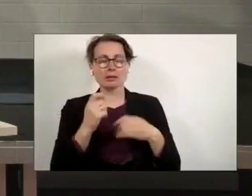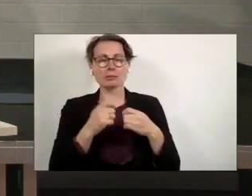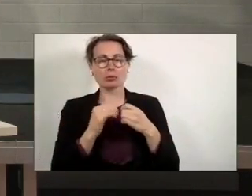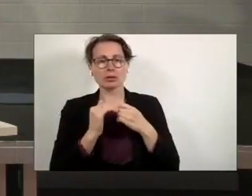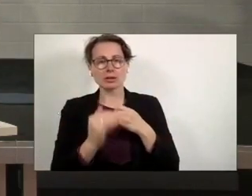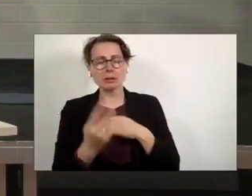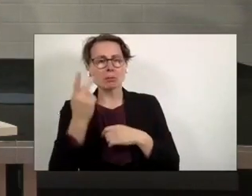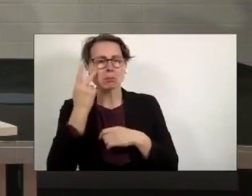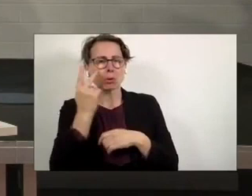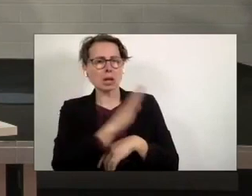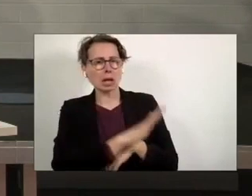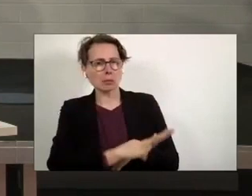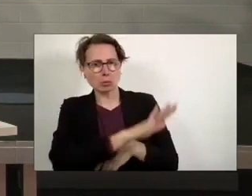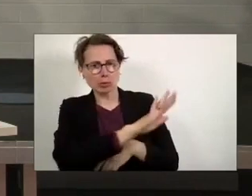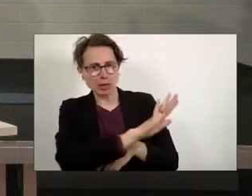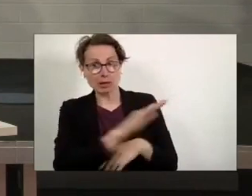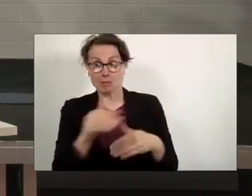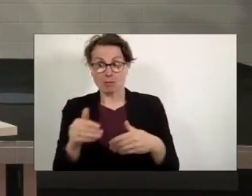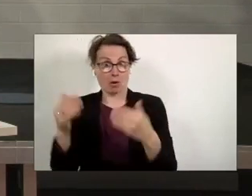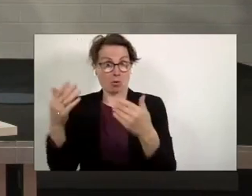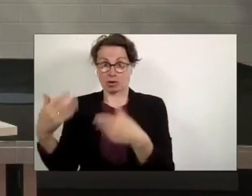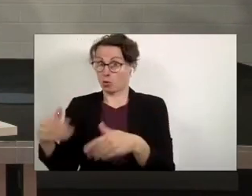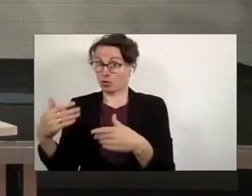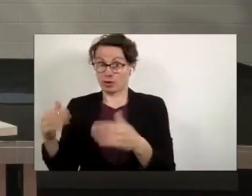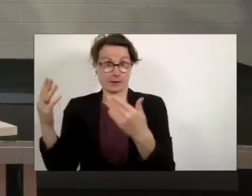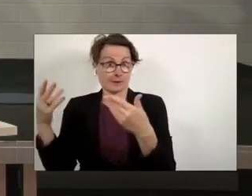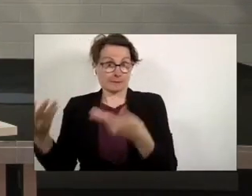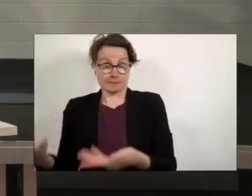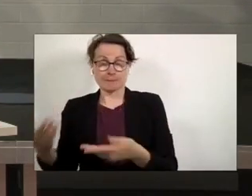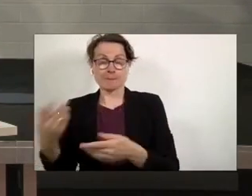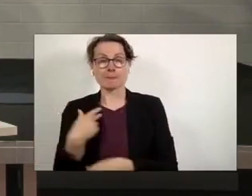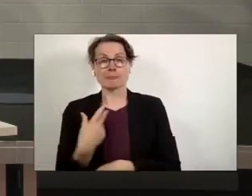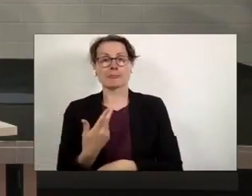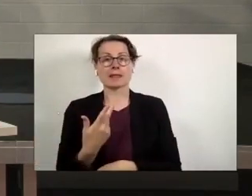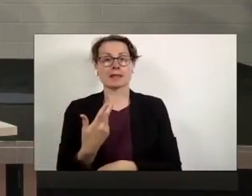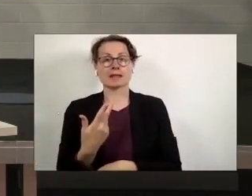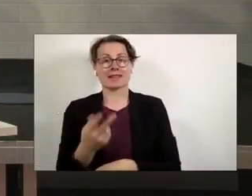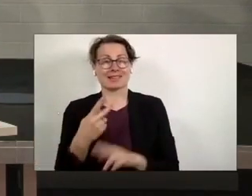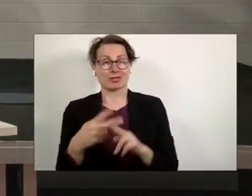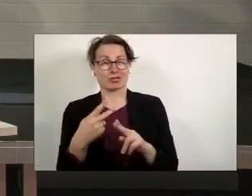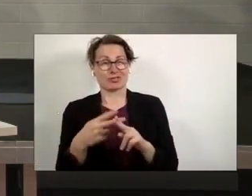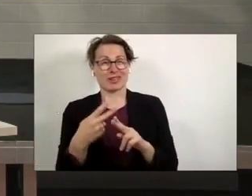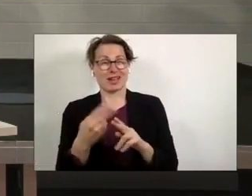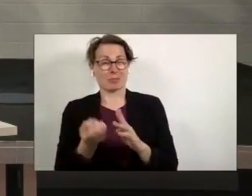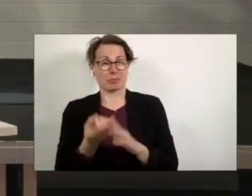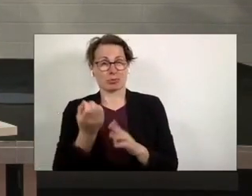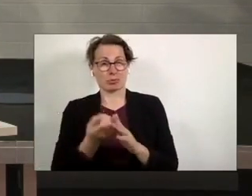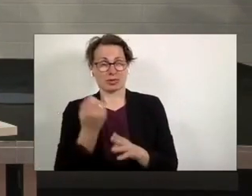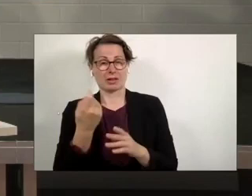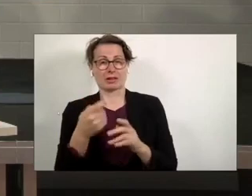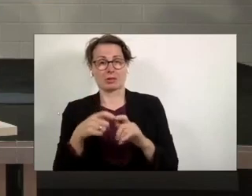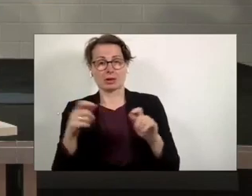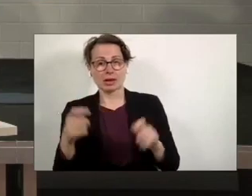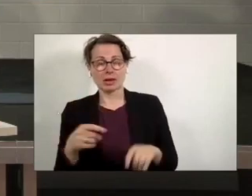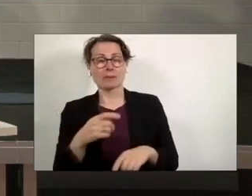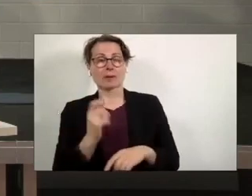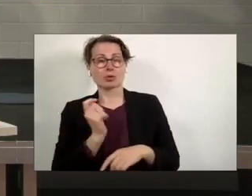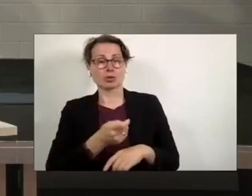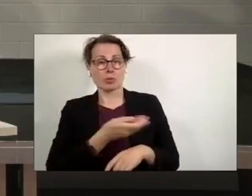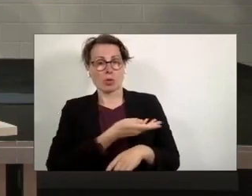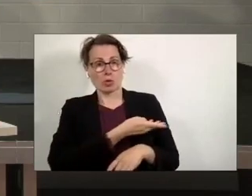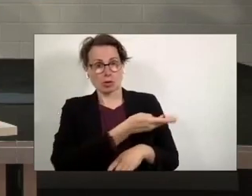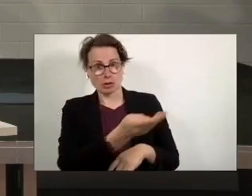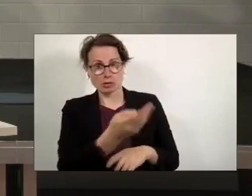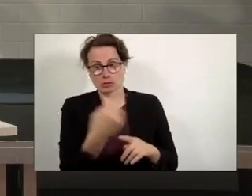Republik, die Mauer ist noch nicht gefallen und die drei europaweit größten stahlproduzierenden Unternehmen in Duisburg haben schon im Frühjahr des Jahres